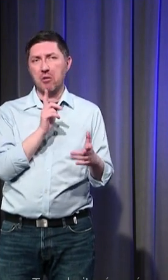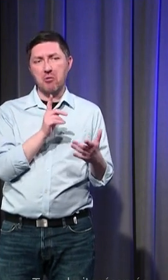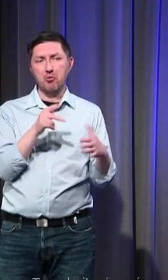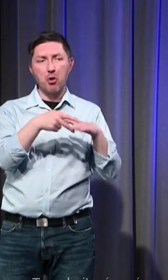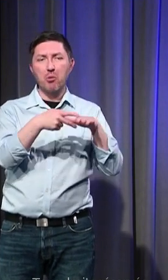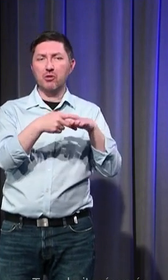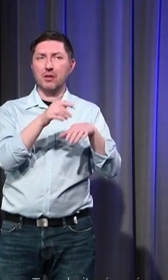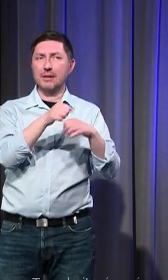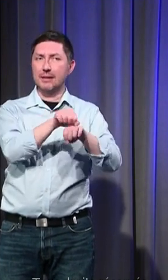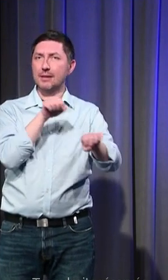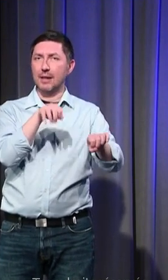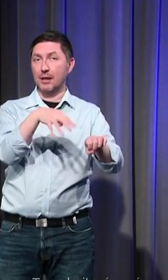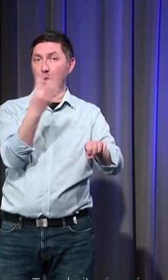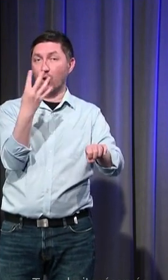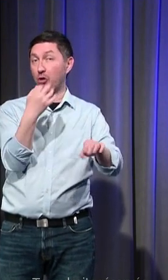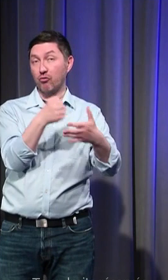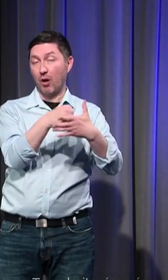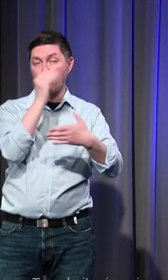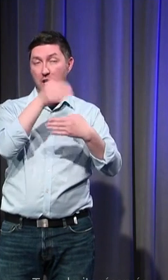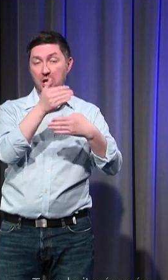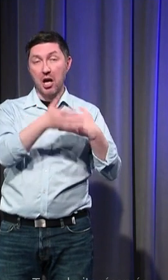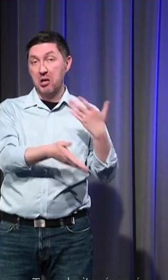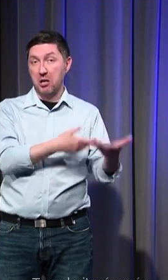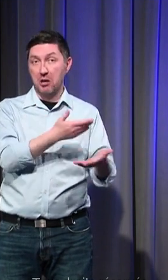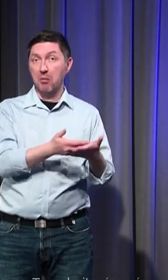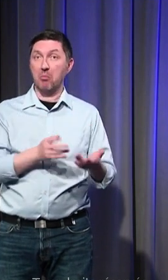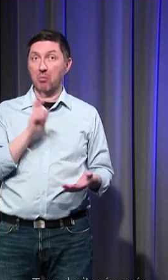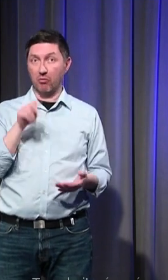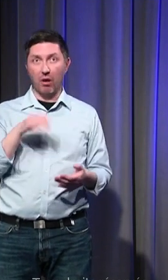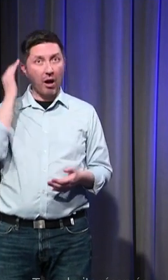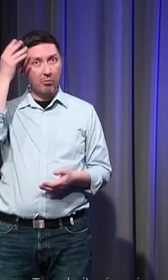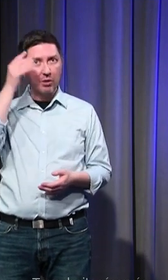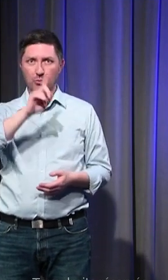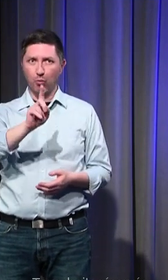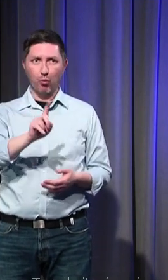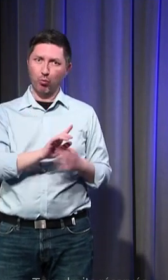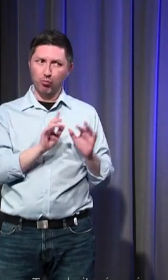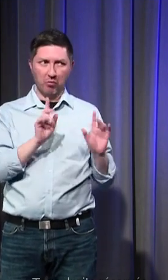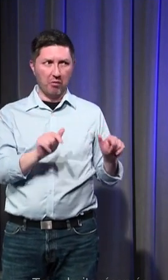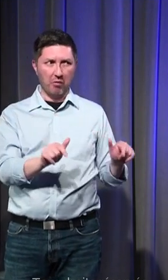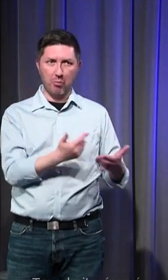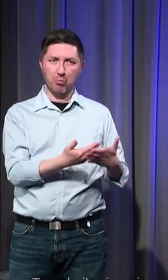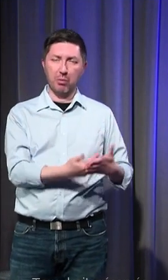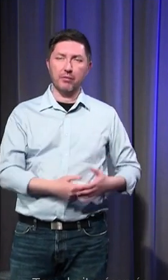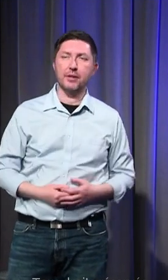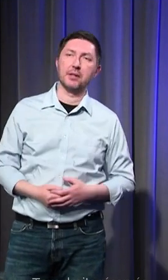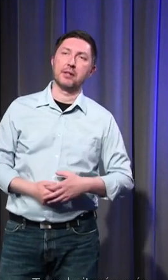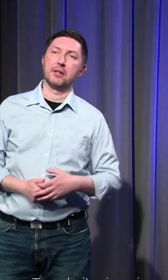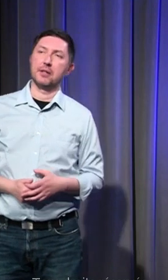siècle de la fin du Moyen-Âge mais non c'est pas du tout un mythe mais d'une certaine façon on pourrait dire qu